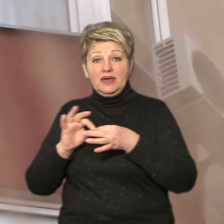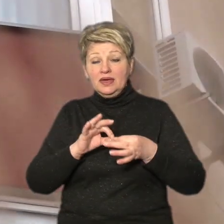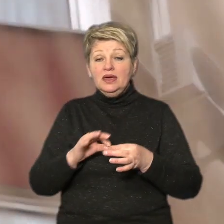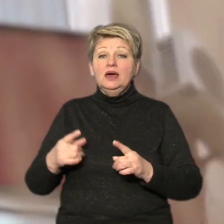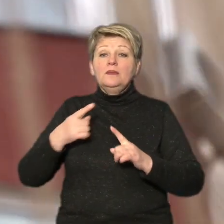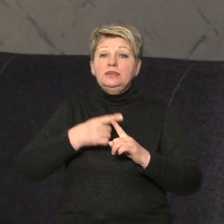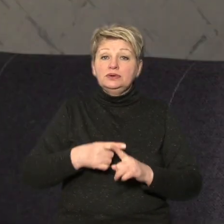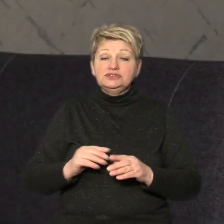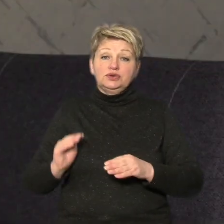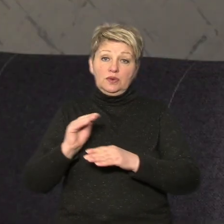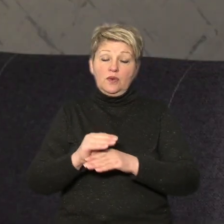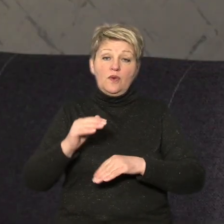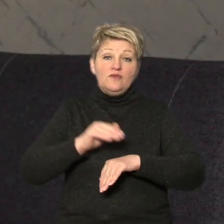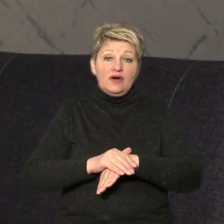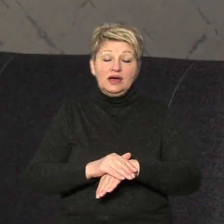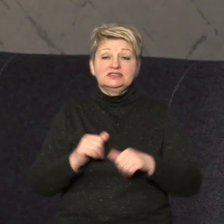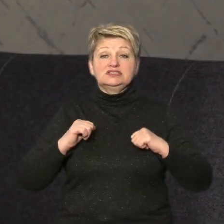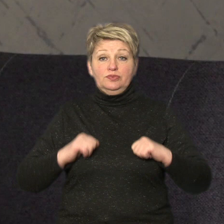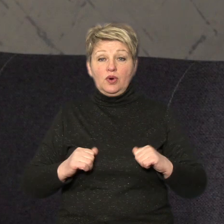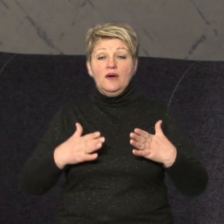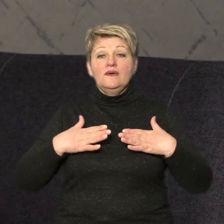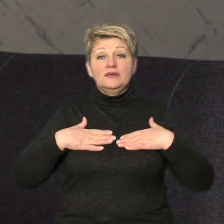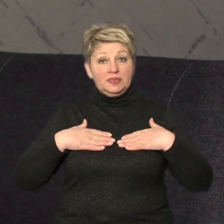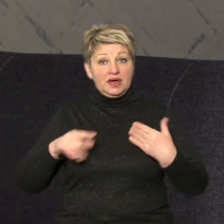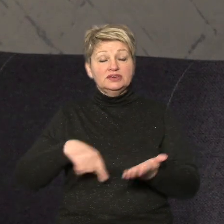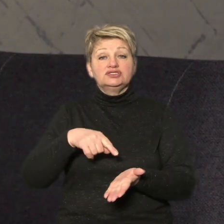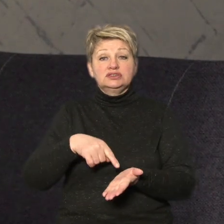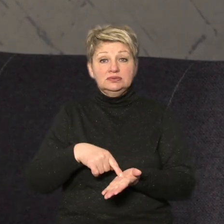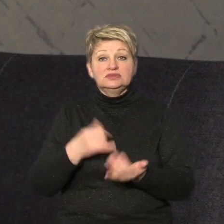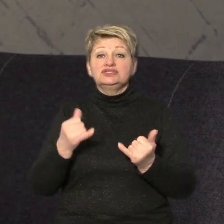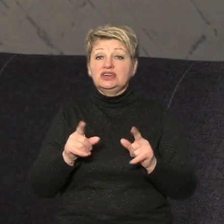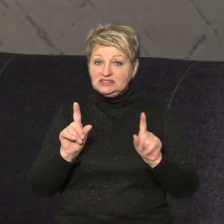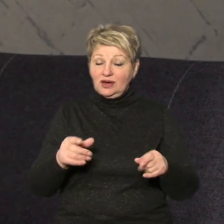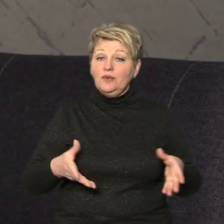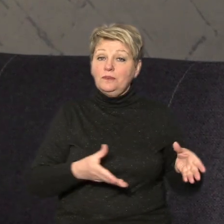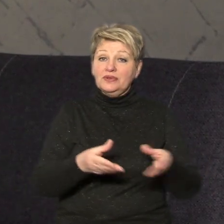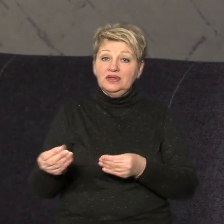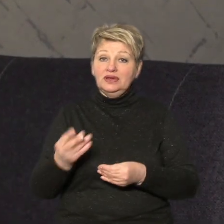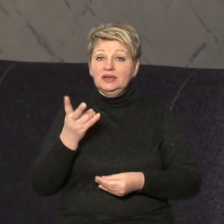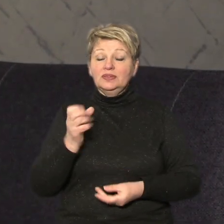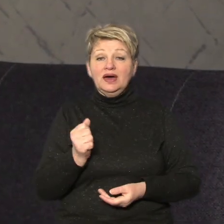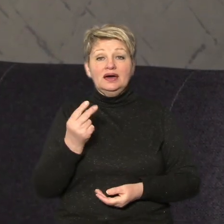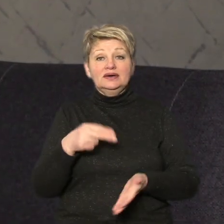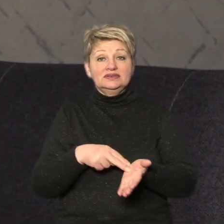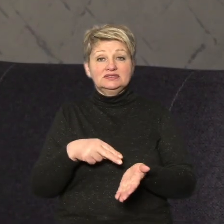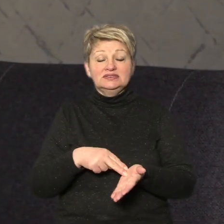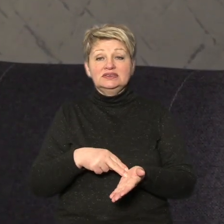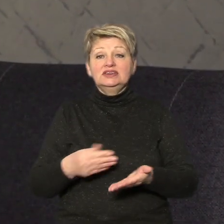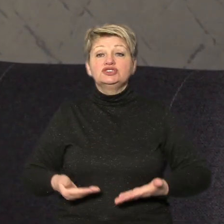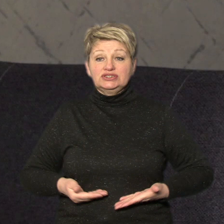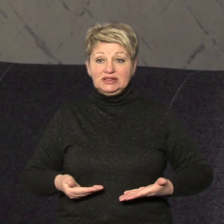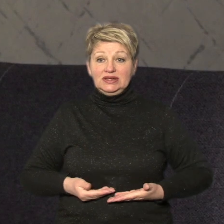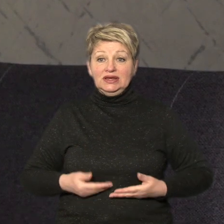фактор – спокій. Рівень безпеки в нашому місті впливає на ціну утворення вартості житла,